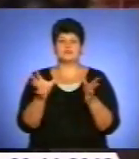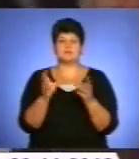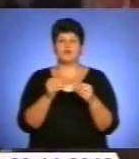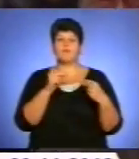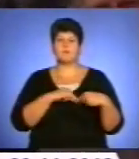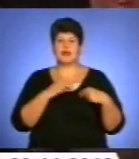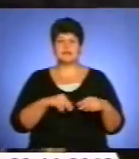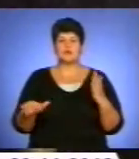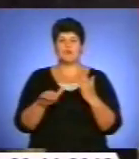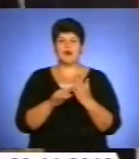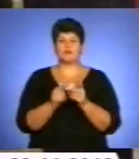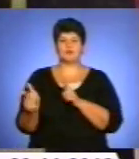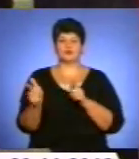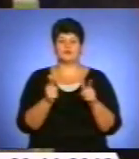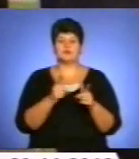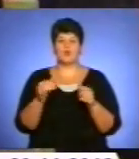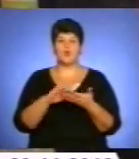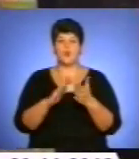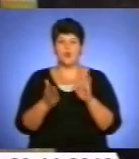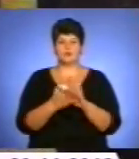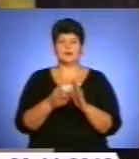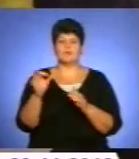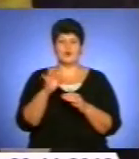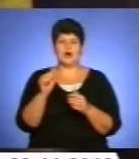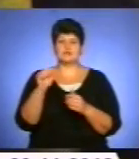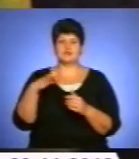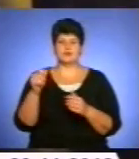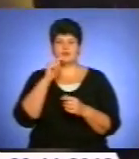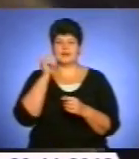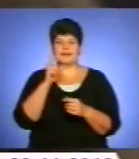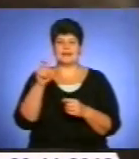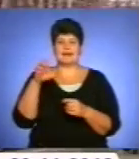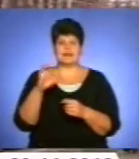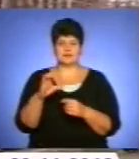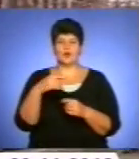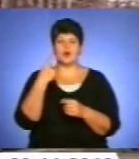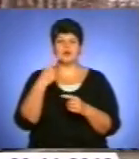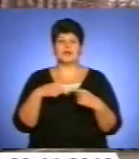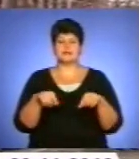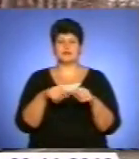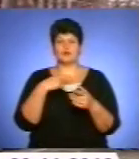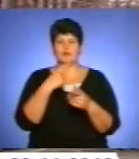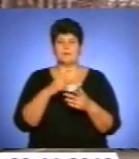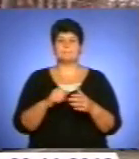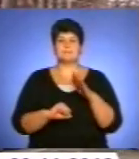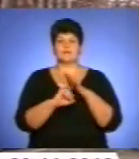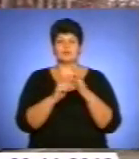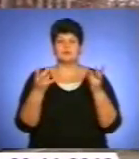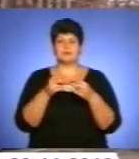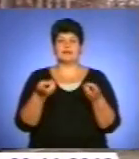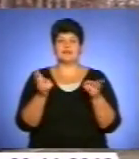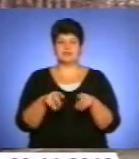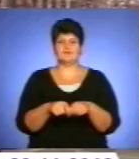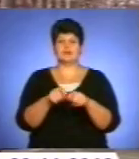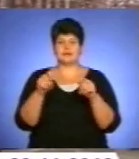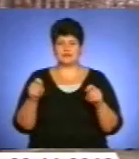та допомагали у підготовці угоди про асоціації між Україною та ЄС. Організатори запевняють, платформу необхідно залишити відкритою та давати